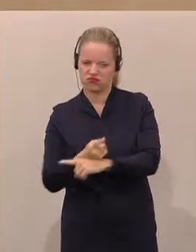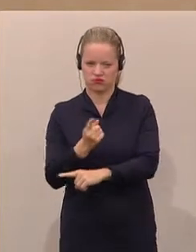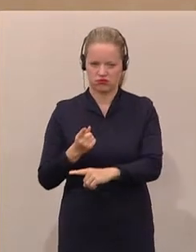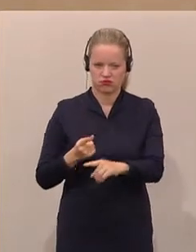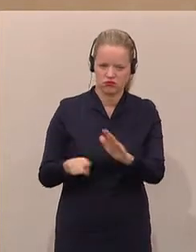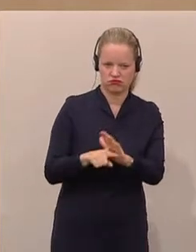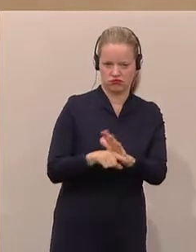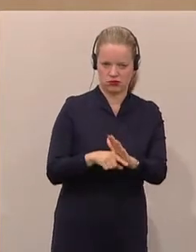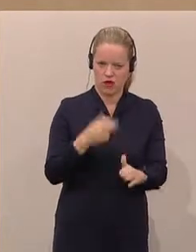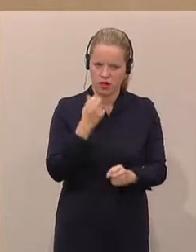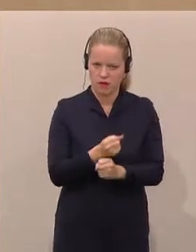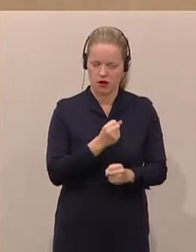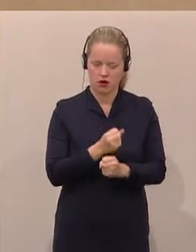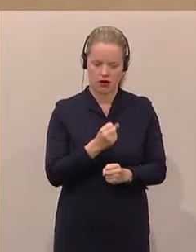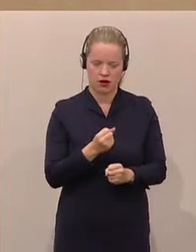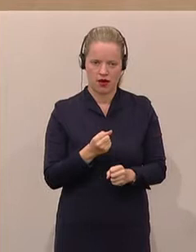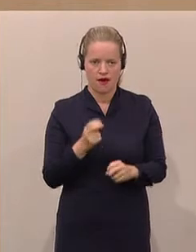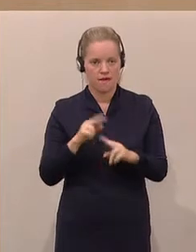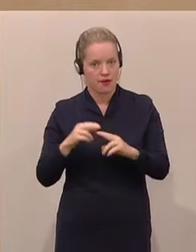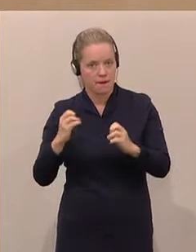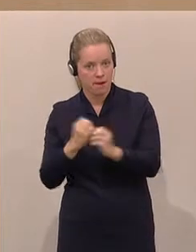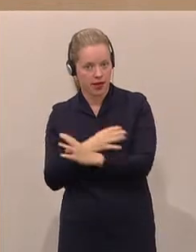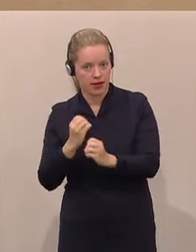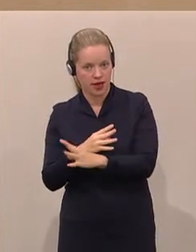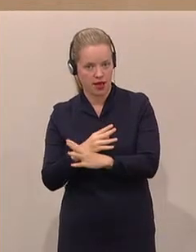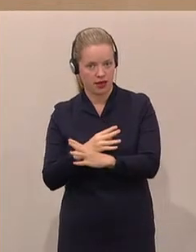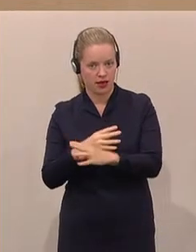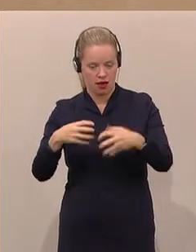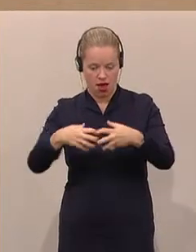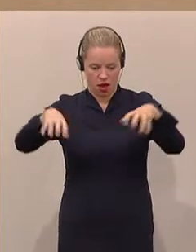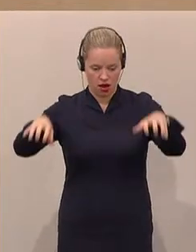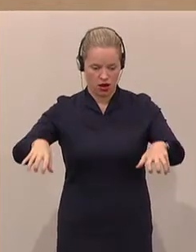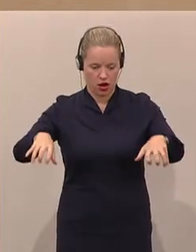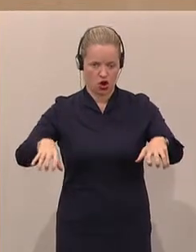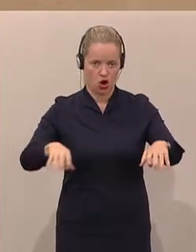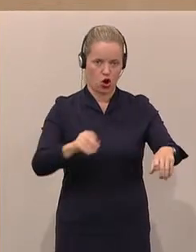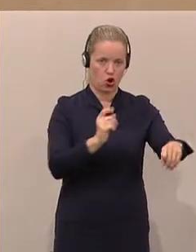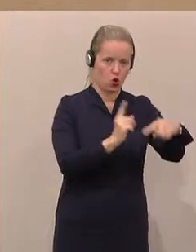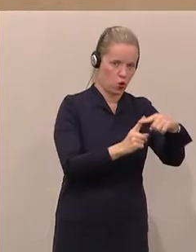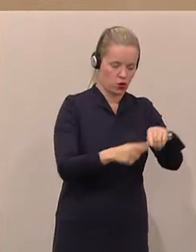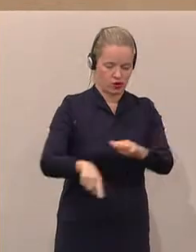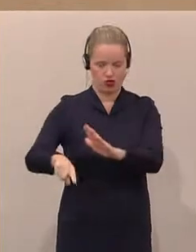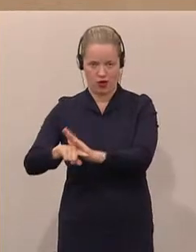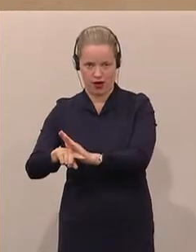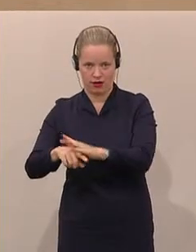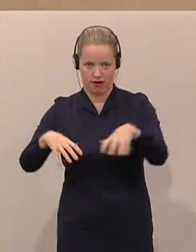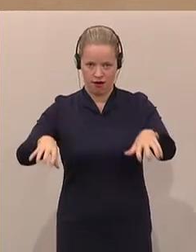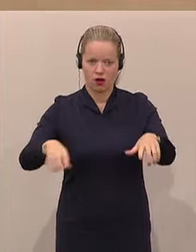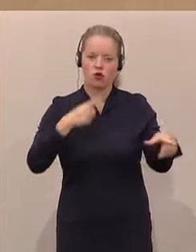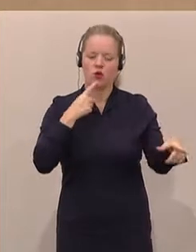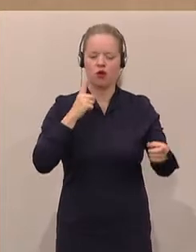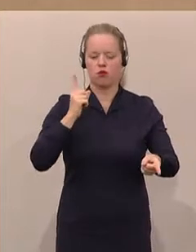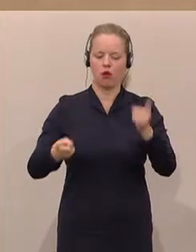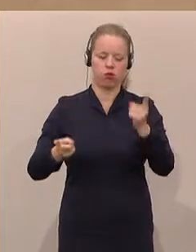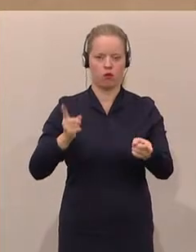Wer Medien in gute und schlechte Medien einteilt, handelt wie ein Autokrat und nicht wie ein demokratisch gewählter